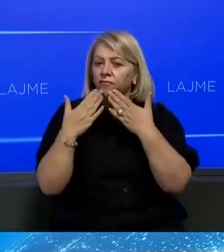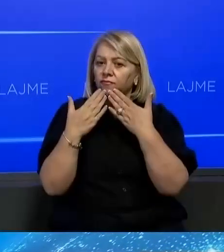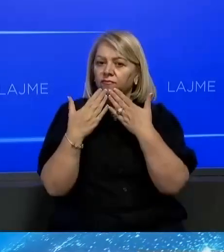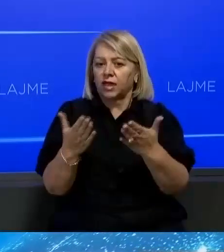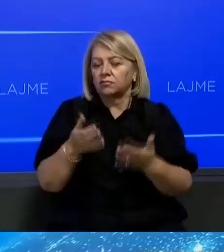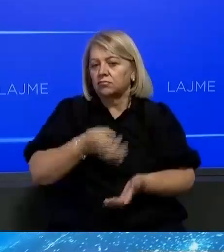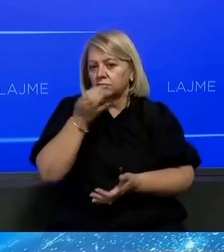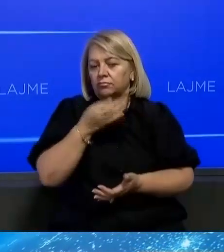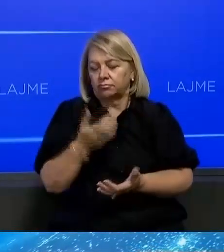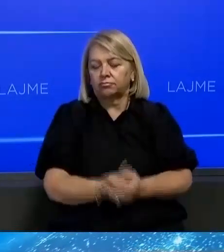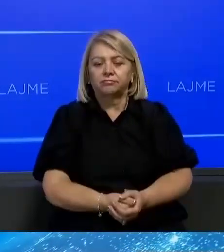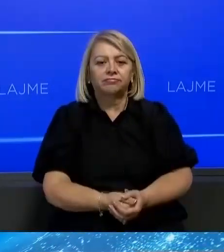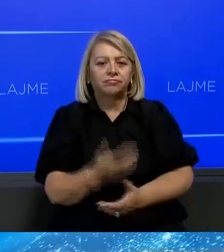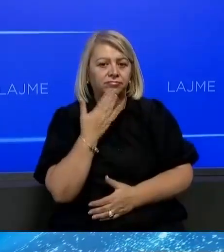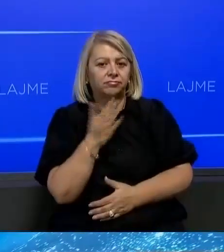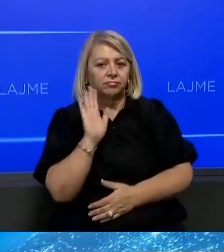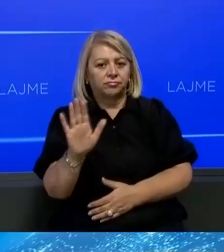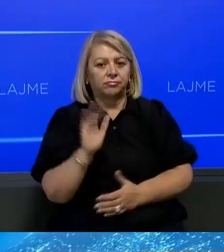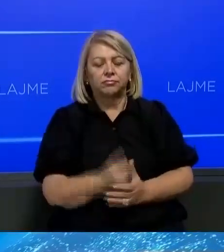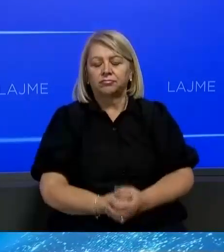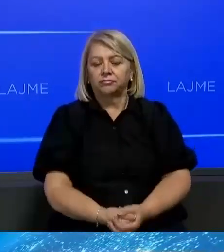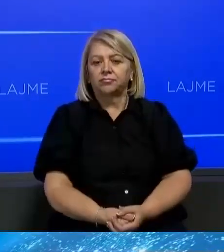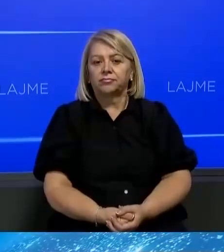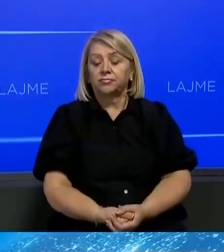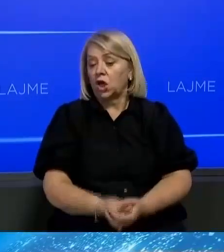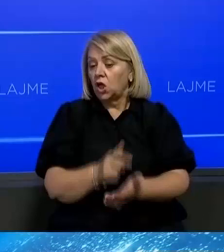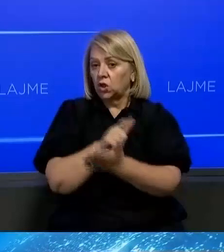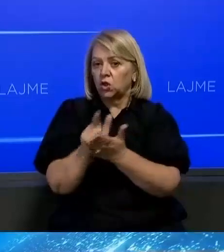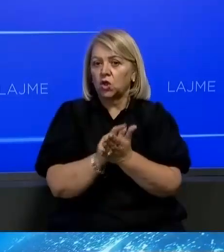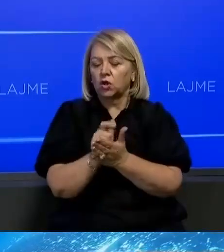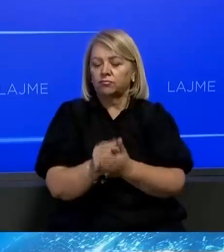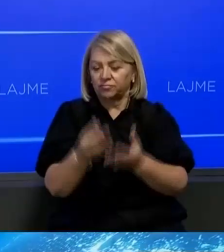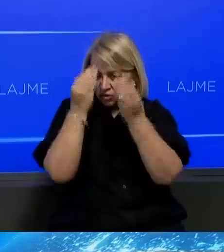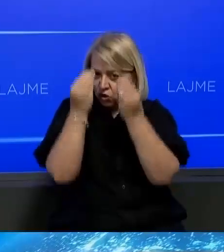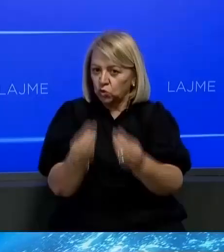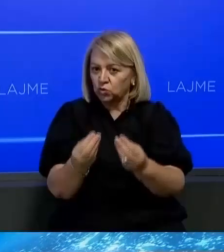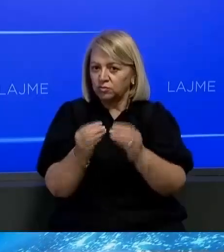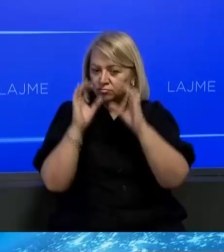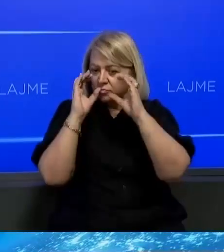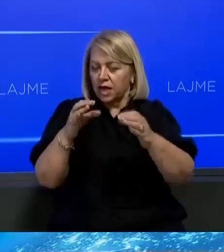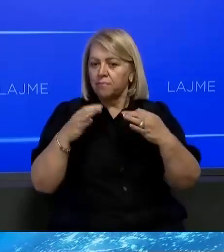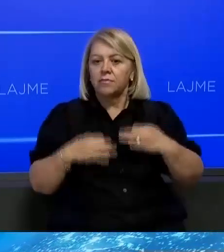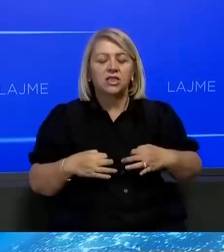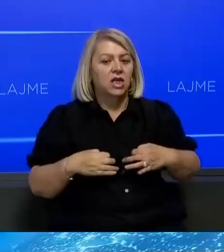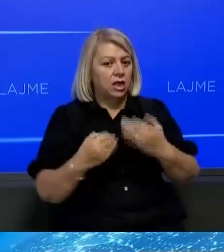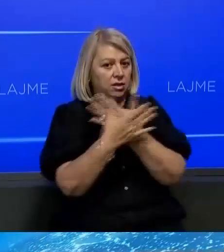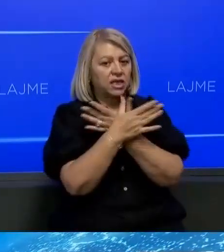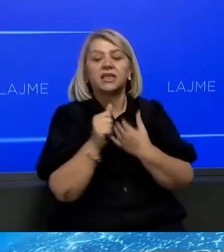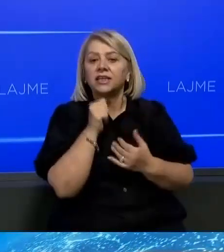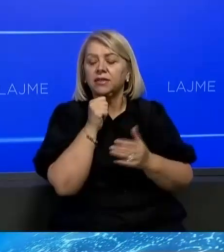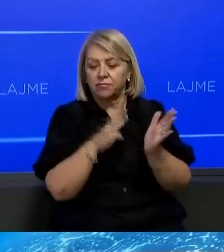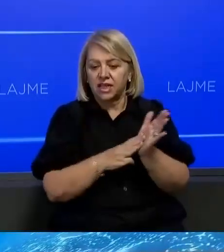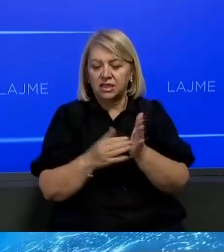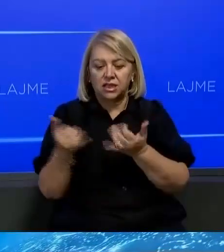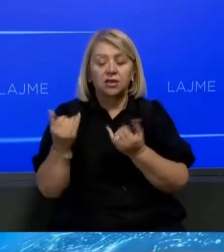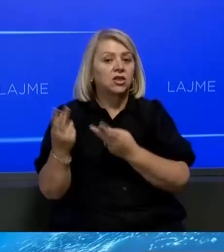për këto informacione. Falendere të rrëjua. Nërko të ndërruar shikues, presidenti Shqipri Silir Meta vjenë